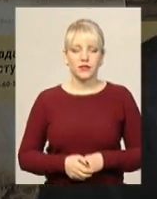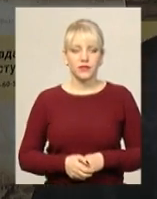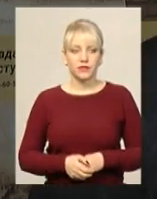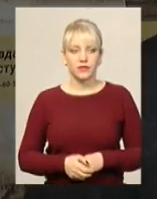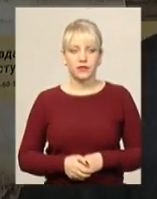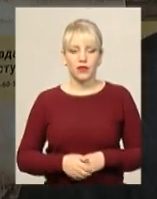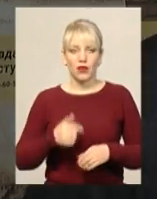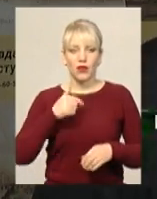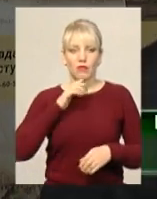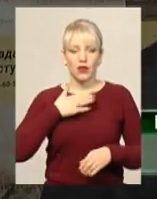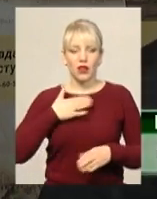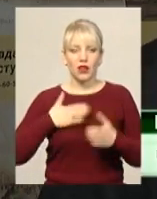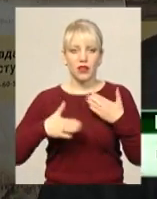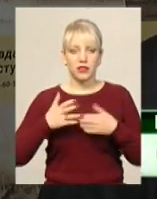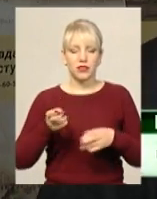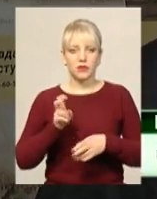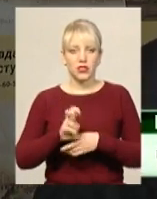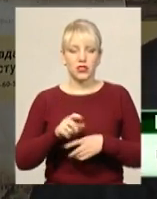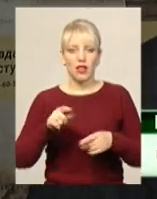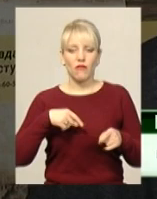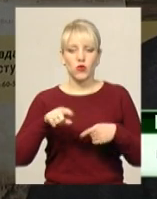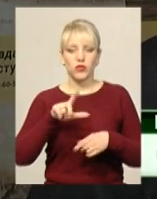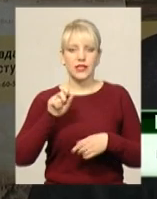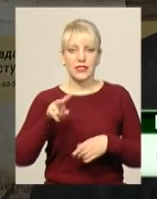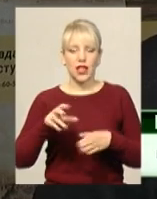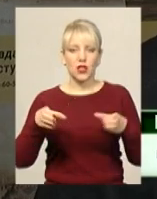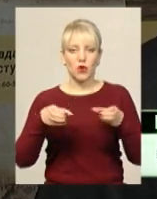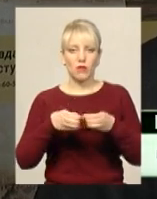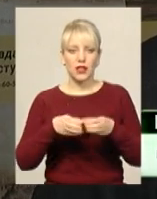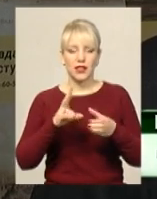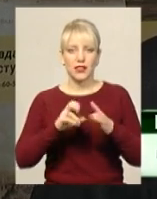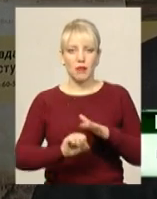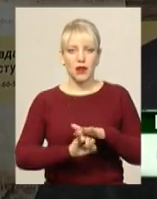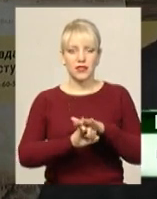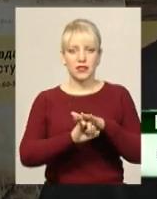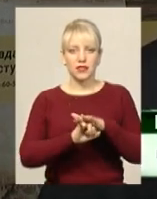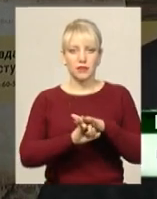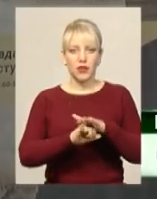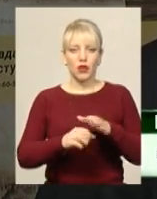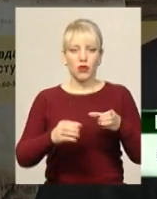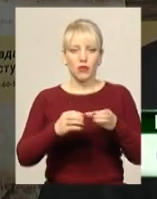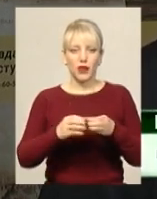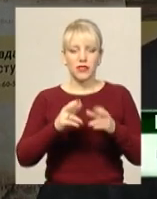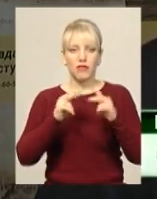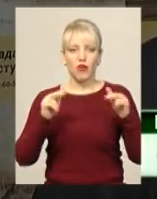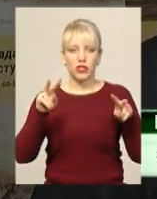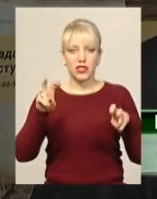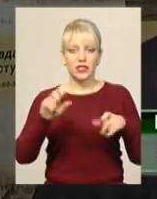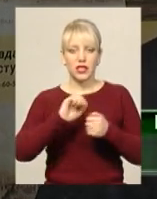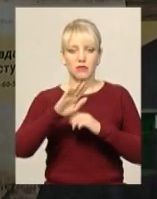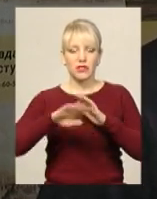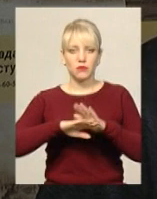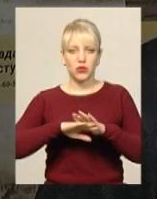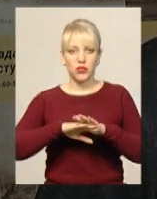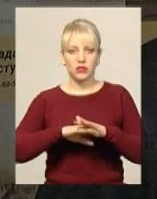Ну і радість прийшла вже в цьому році футзалівська команда на базі команди фортеця міста Кам